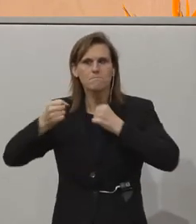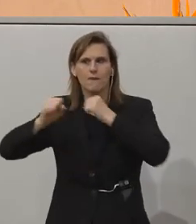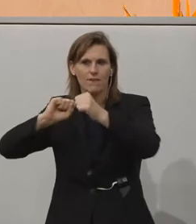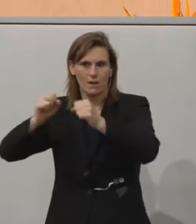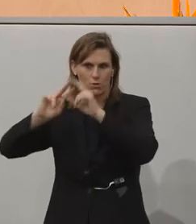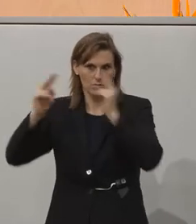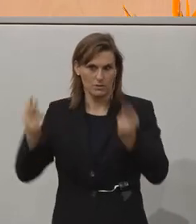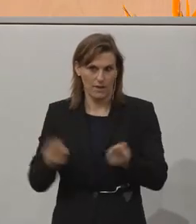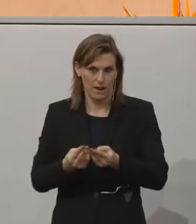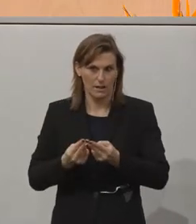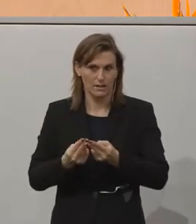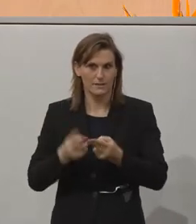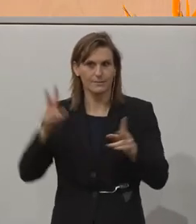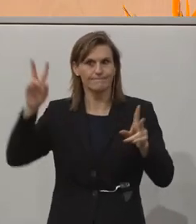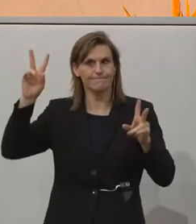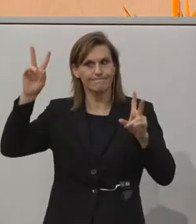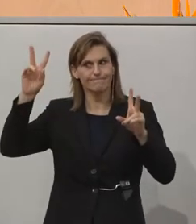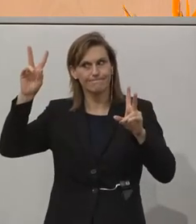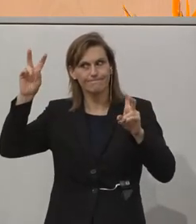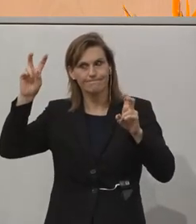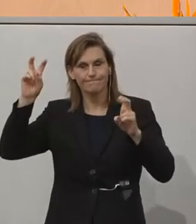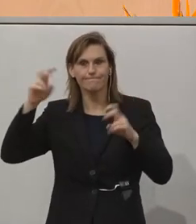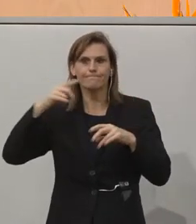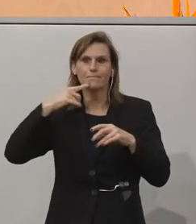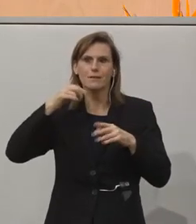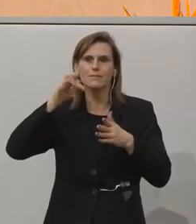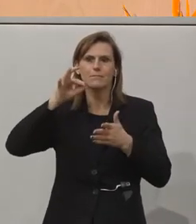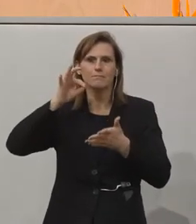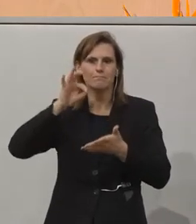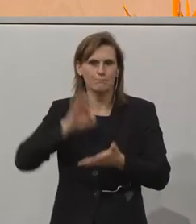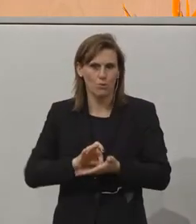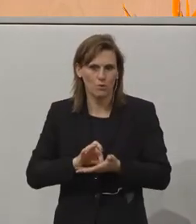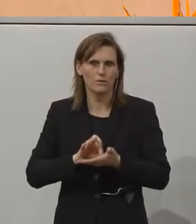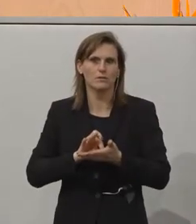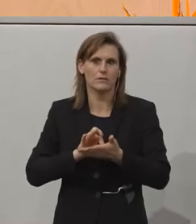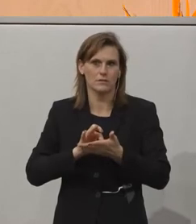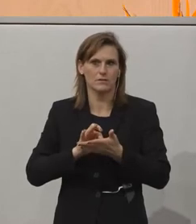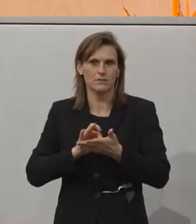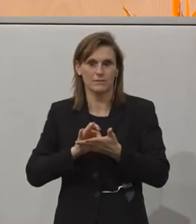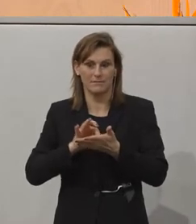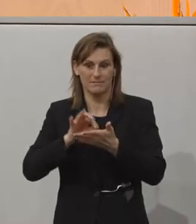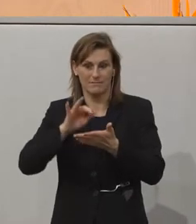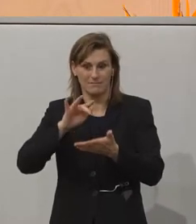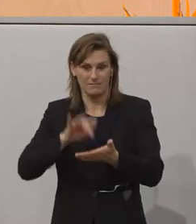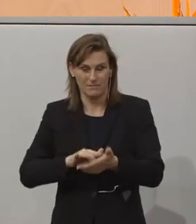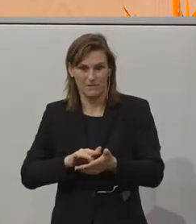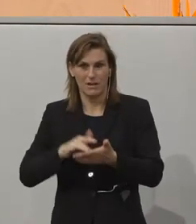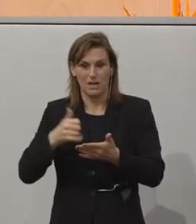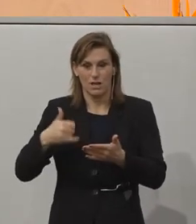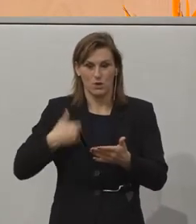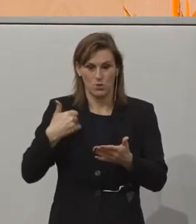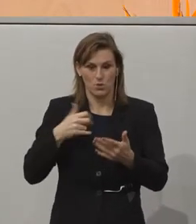zitiert oder versucht genau den einen Punkt erfolgreich zu schaffen, dass Jugendliche den Übergang in den